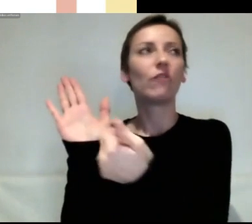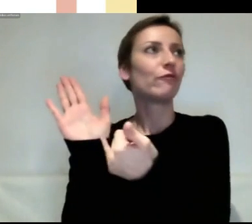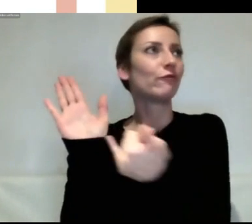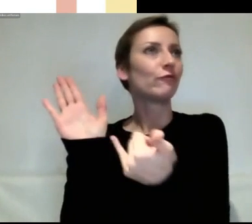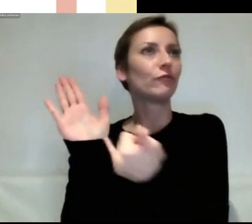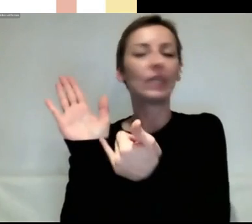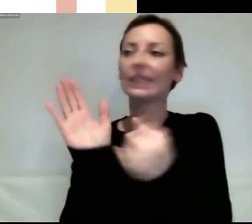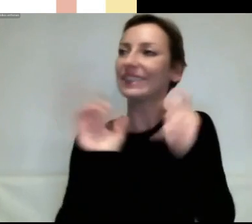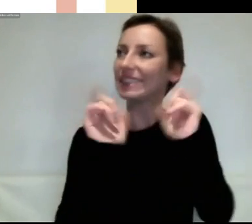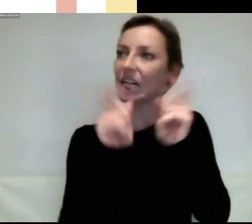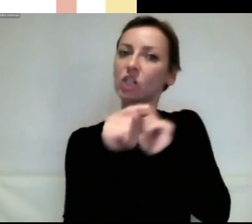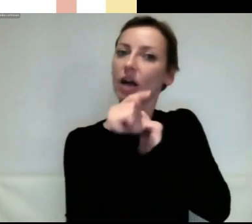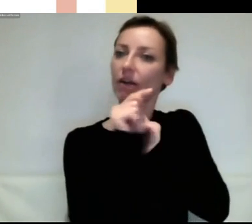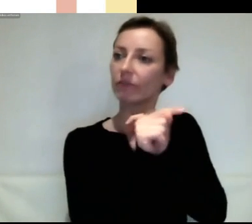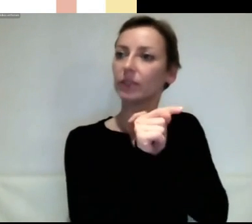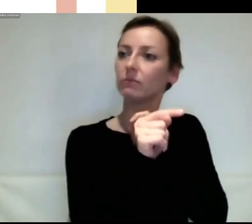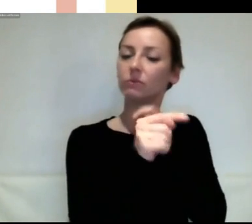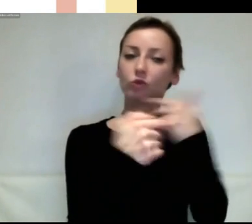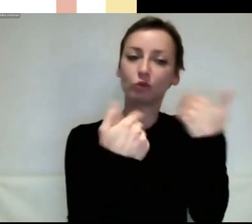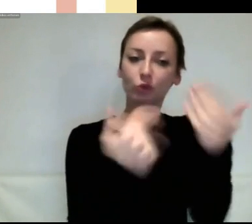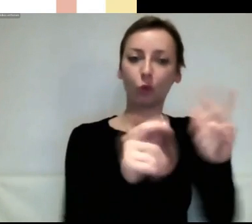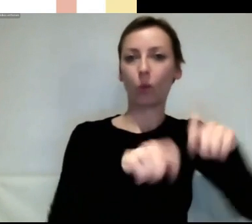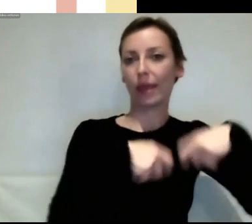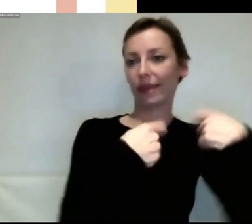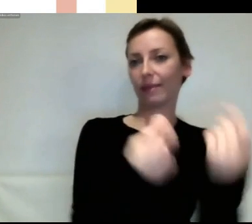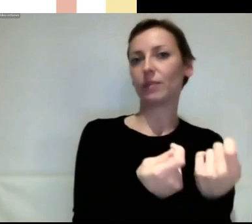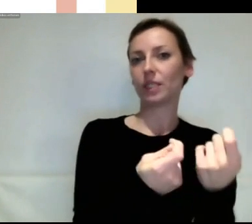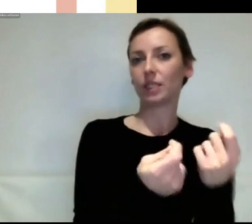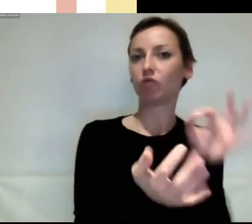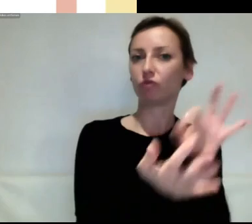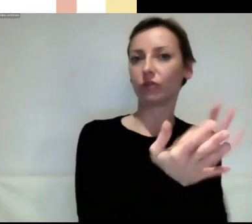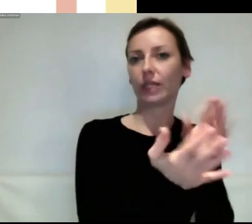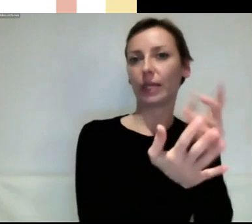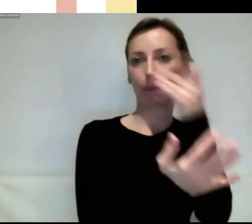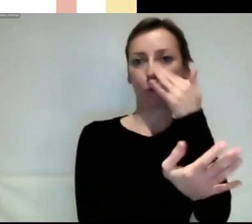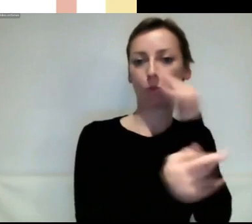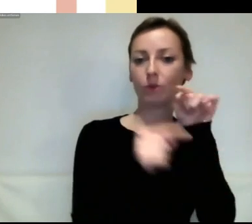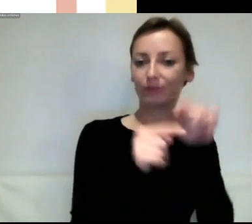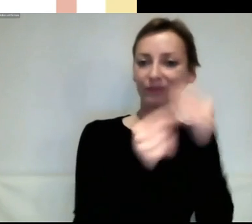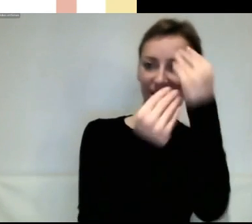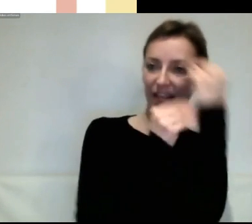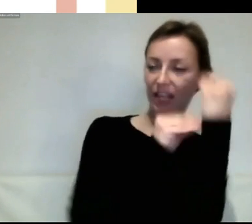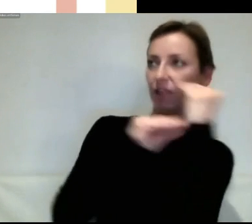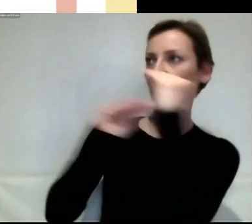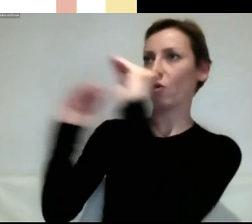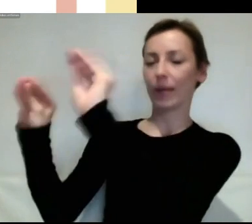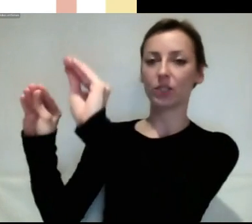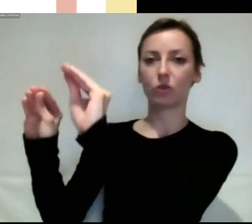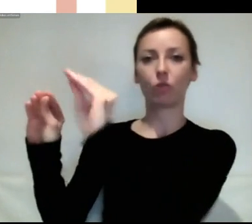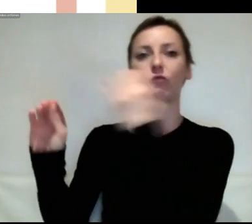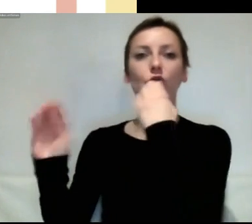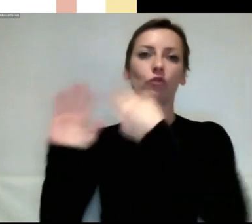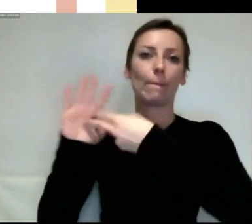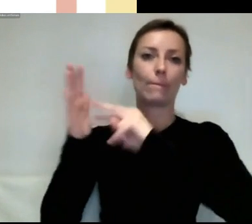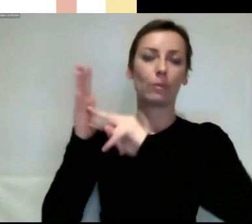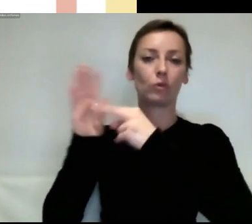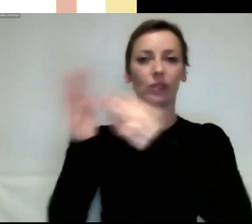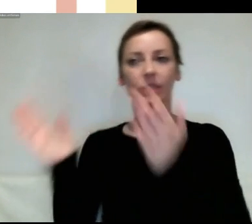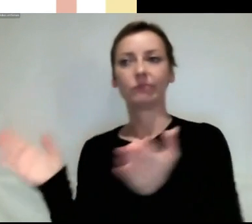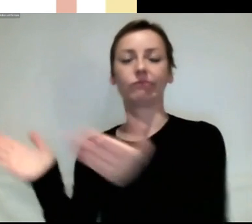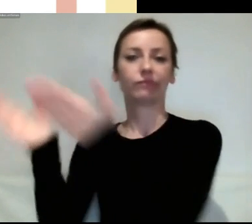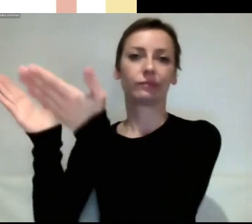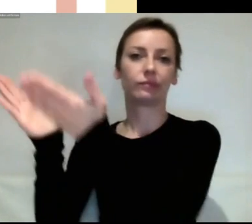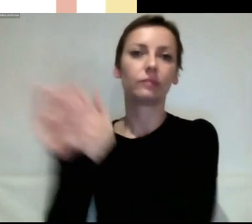Gesellschaft und wie gesagt haben, mit den Informationen wollen wir diese Politik und das ist viel aussagekräftiger